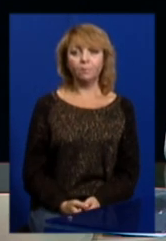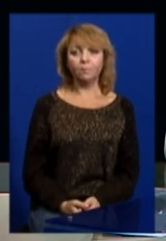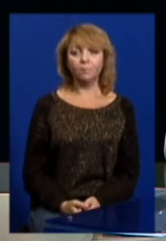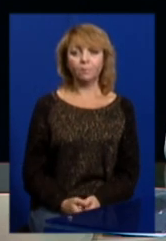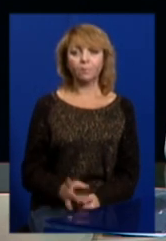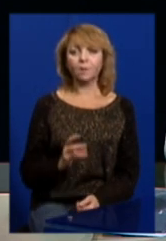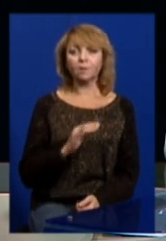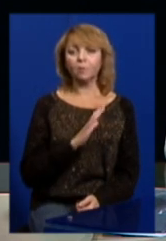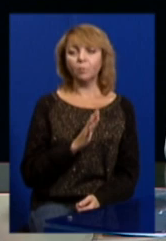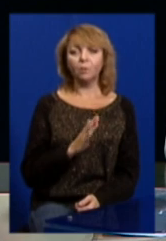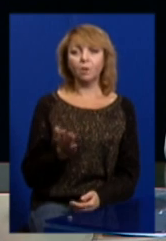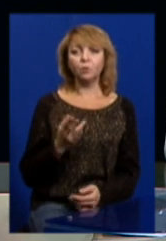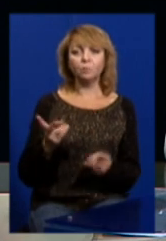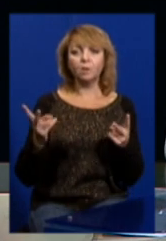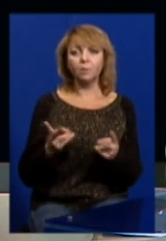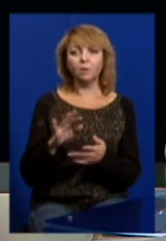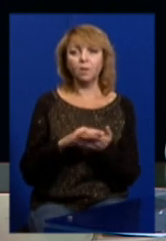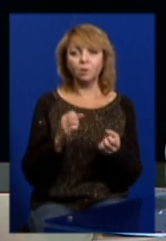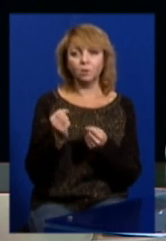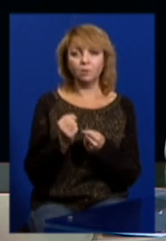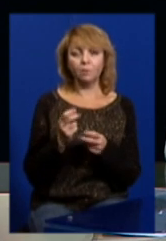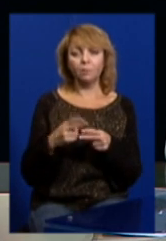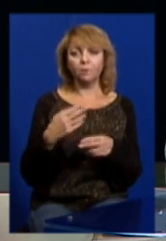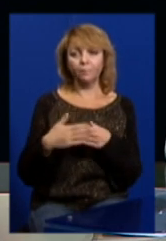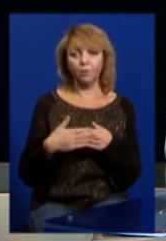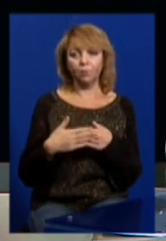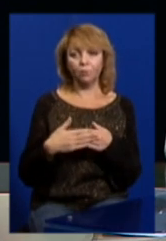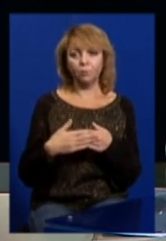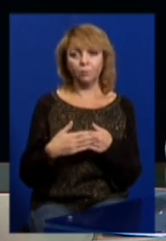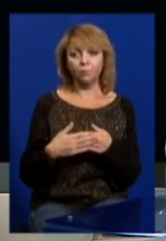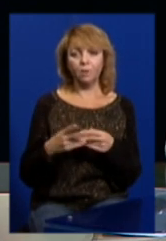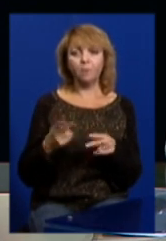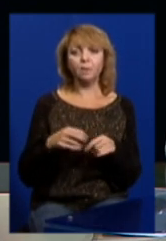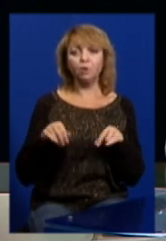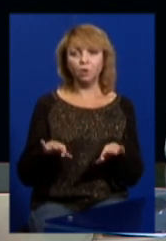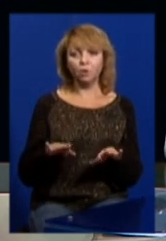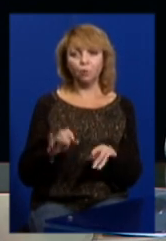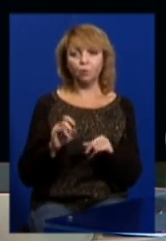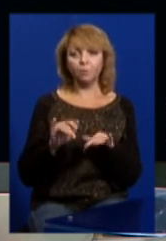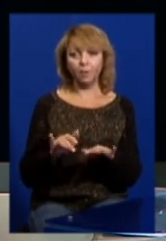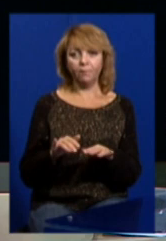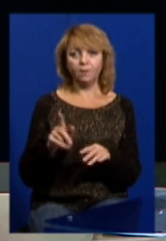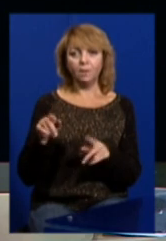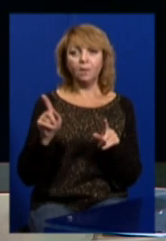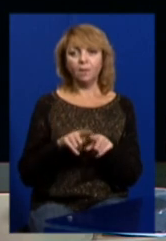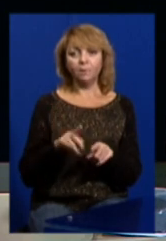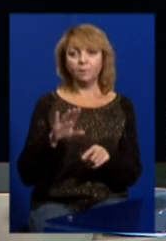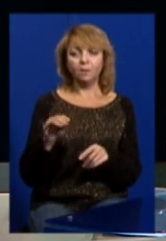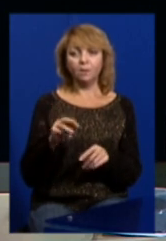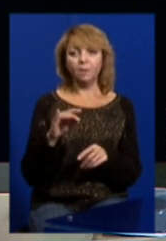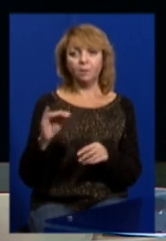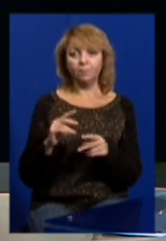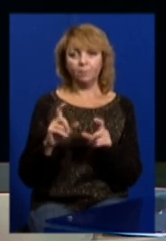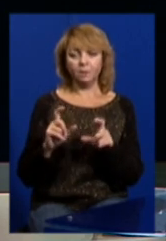Не було якоїсь потреби, і далі її тримати без вироку, без рішення у справі. Вона і так всі терміни